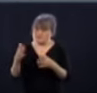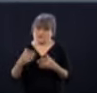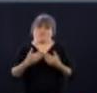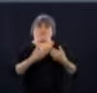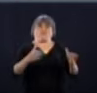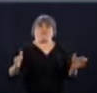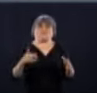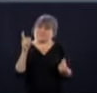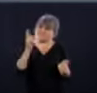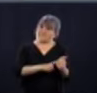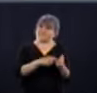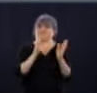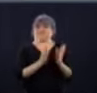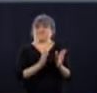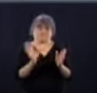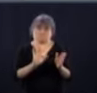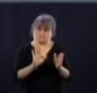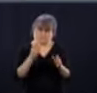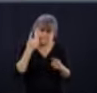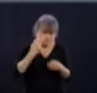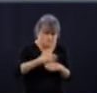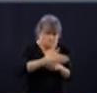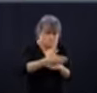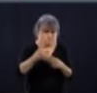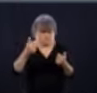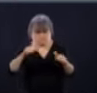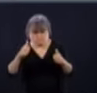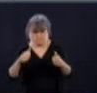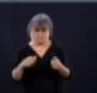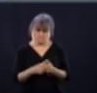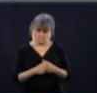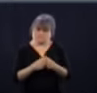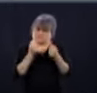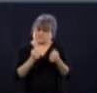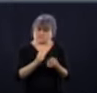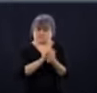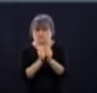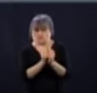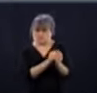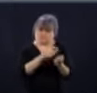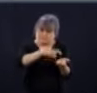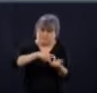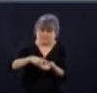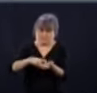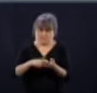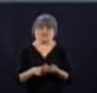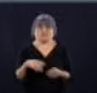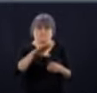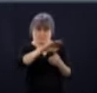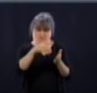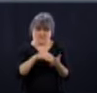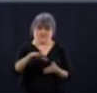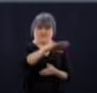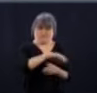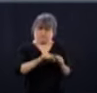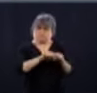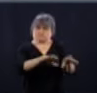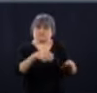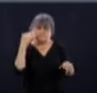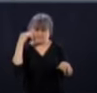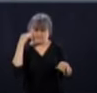-dessus. Puis notamment, la zone chaude actuellement à Montréal va être investiguée de façon intensive au cours des prochains jours.